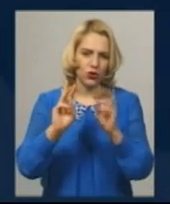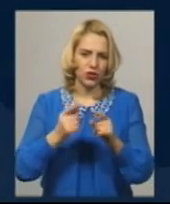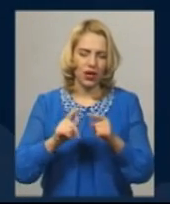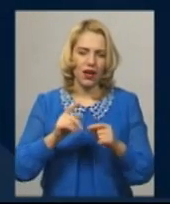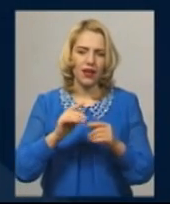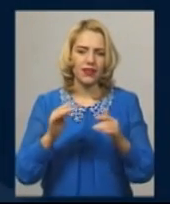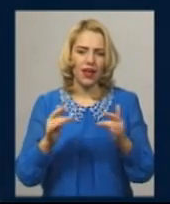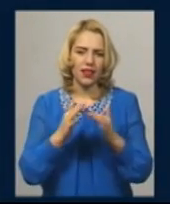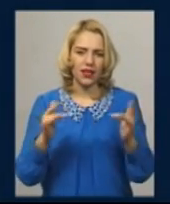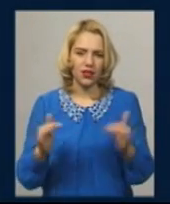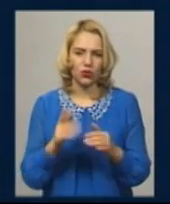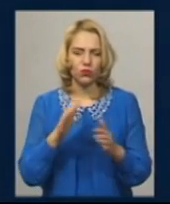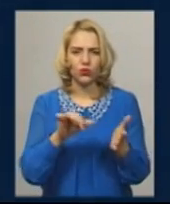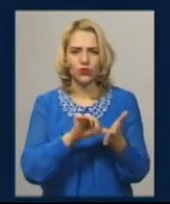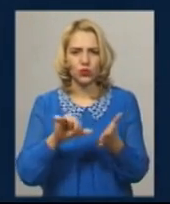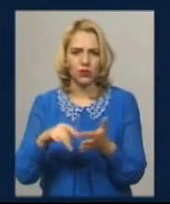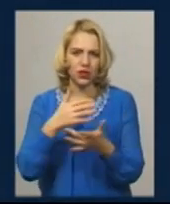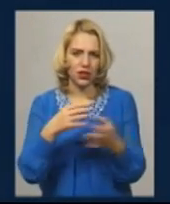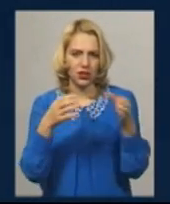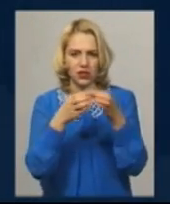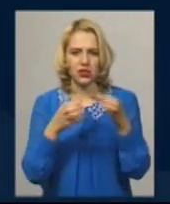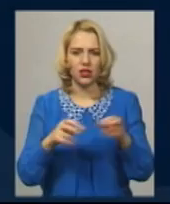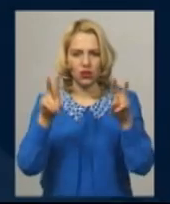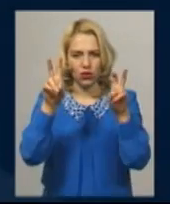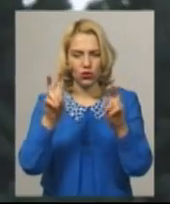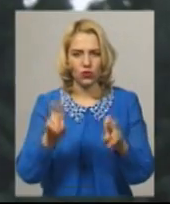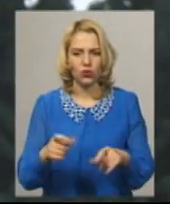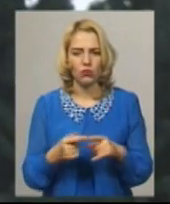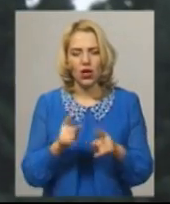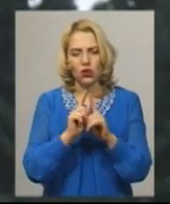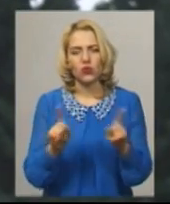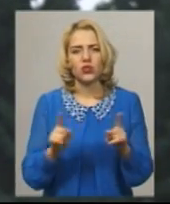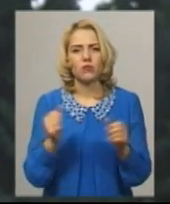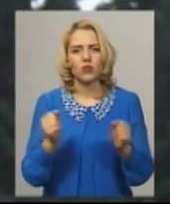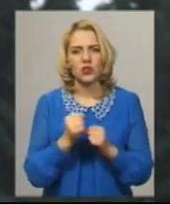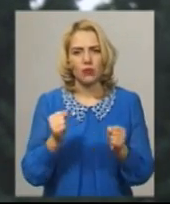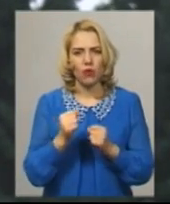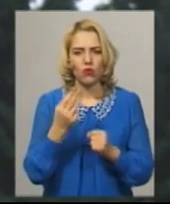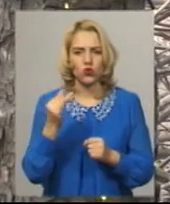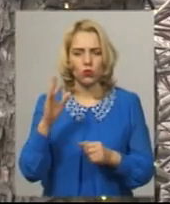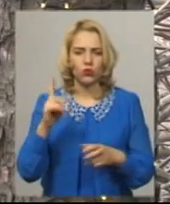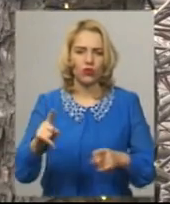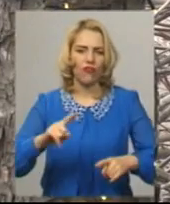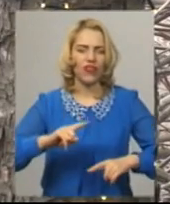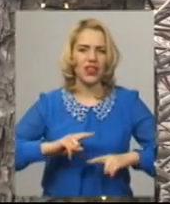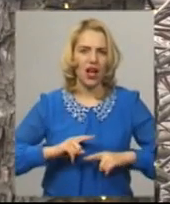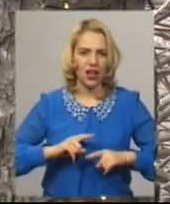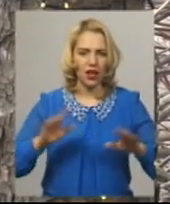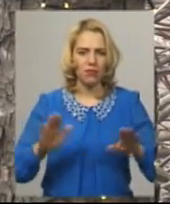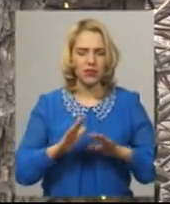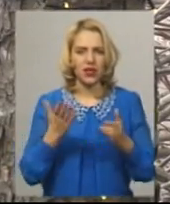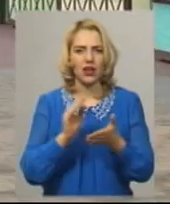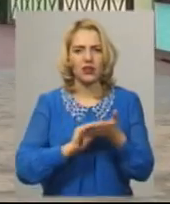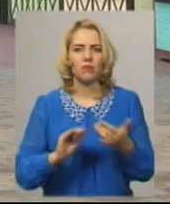ярмарку виступатимуть «Моторола», «Станза», «Зворотня дія», «Грейс», «Марина Крудь». Родзинкою зимового шоу стане виконання фінальної пісні усіма